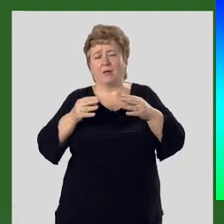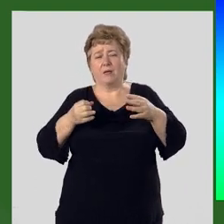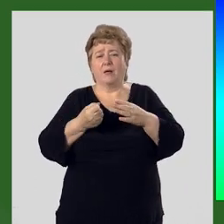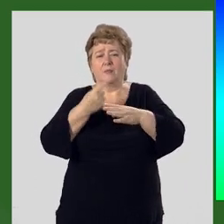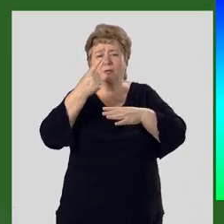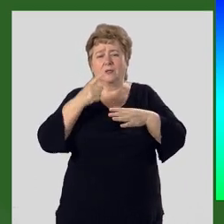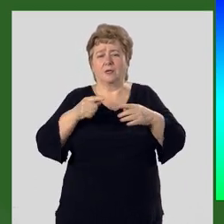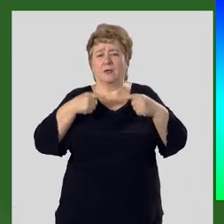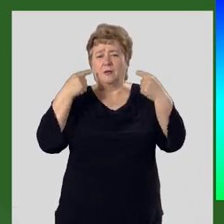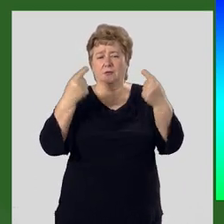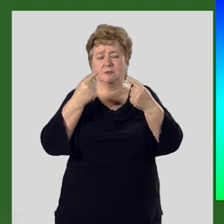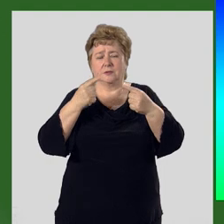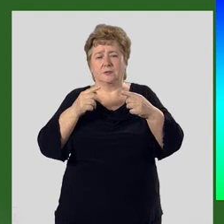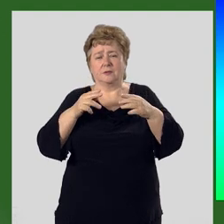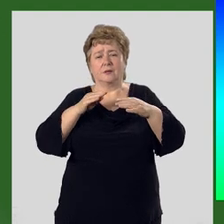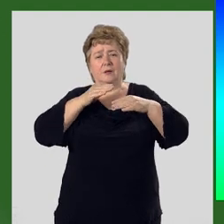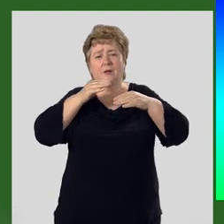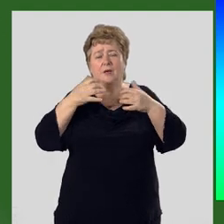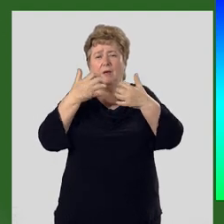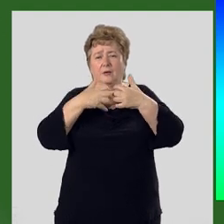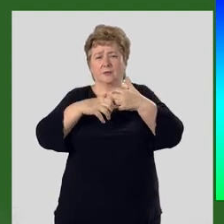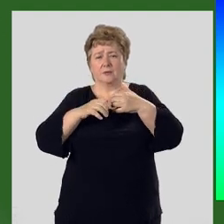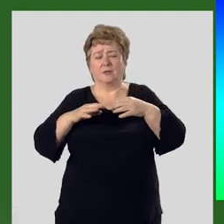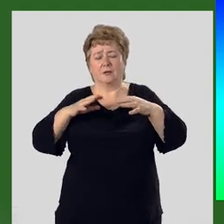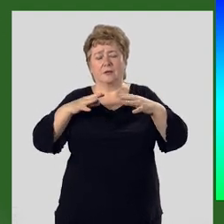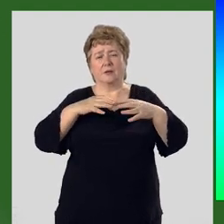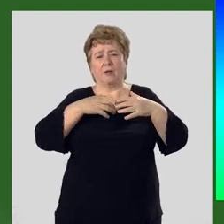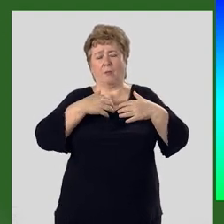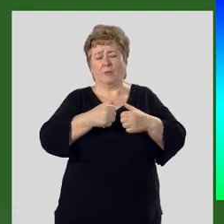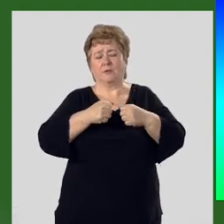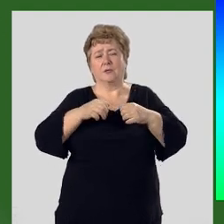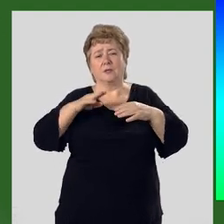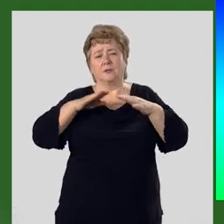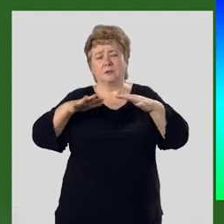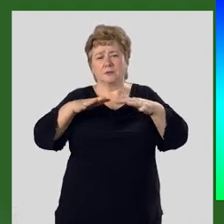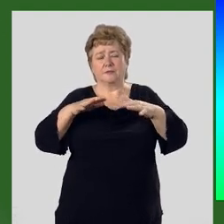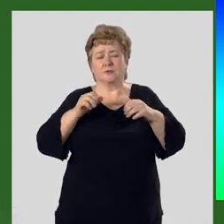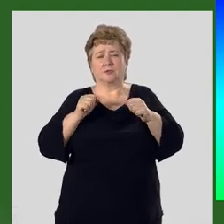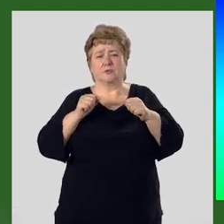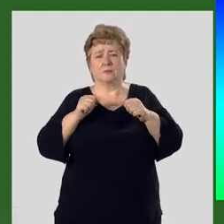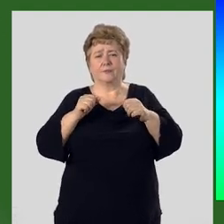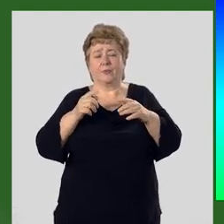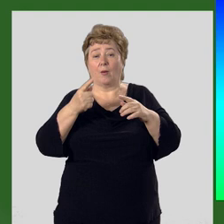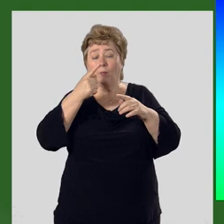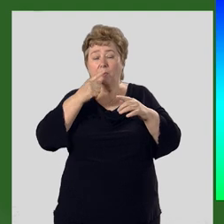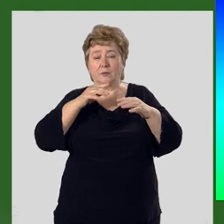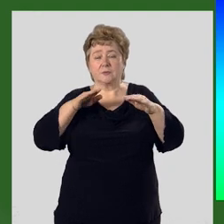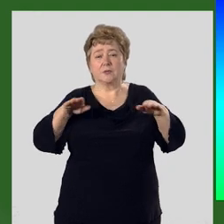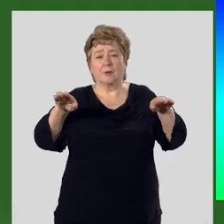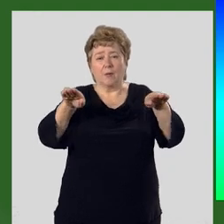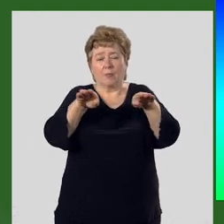образовался единый континентальный массив с тектоническим режимом, близким к